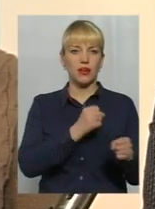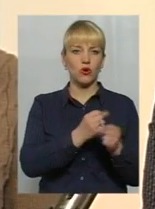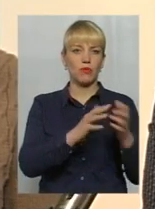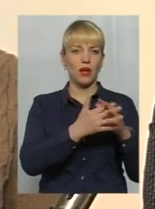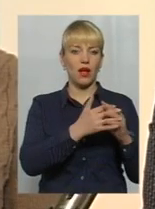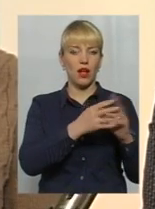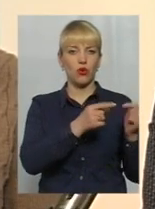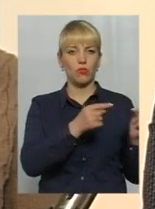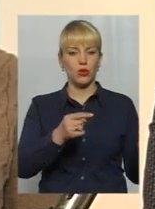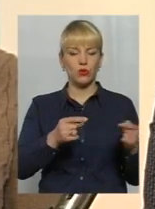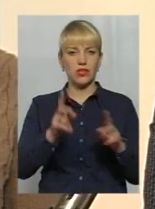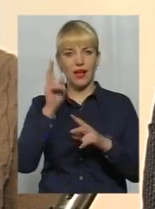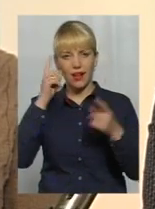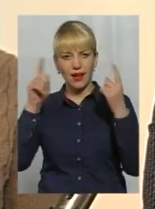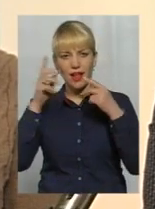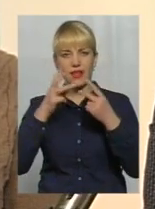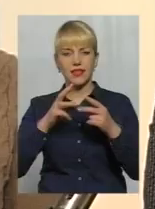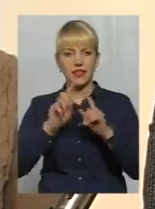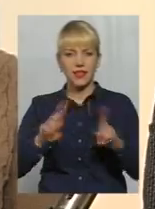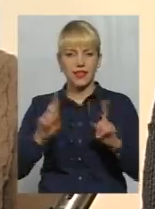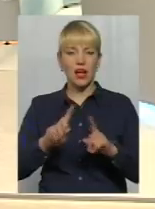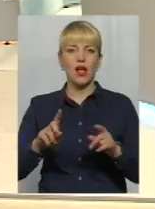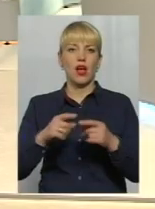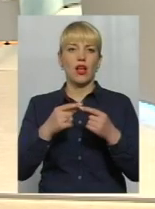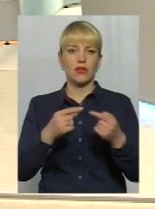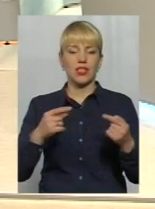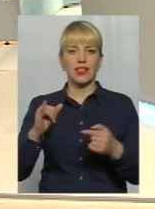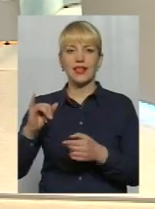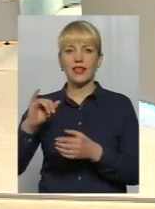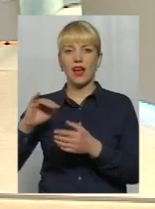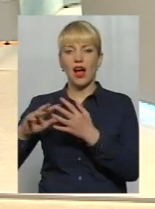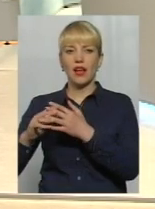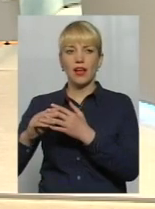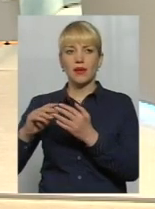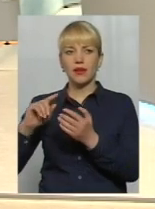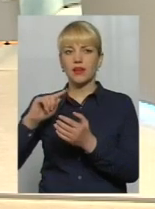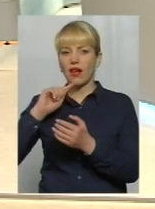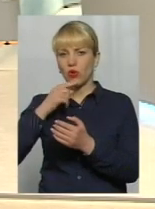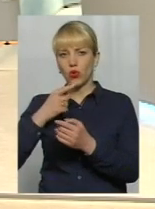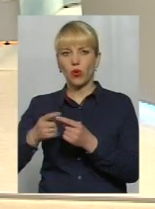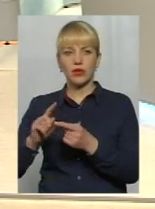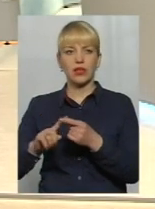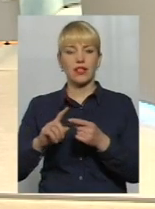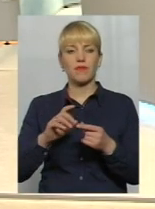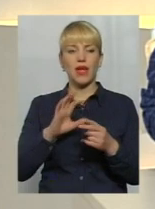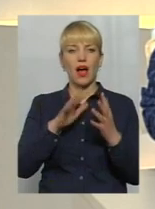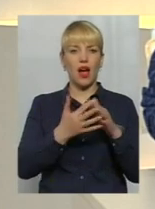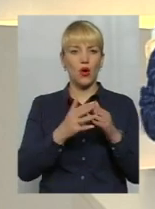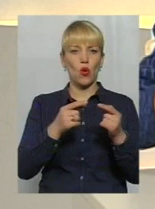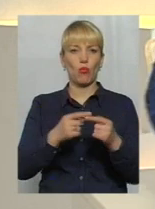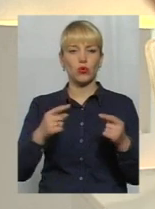креативна економіка і легка промисловість. Власне, про агропродукцію, в Хмельницькій знаходиться